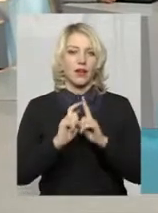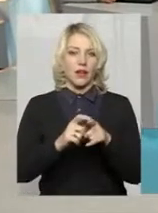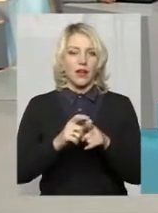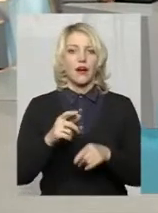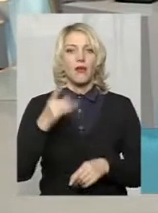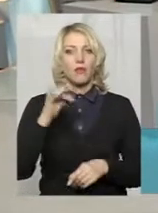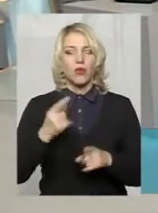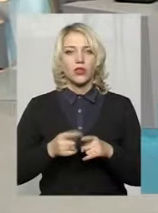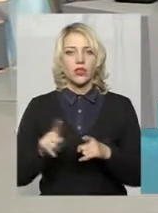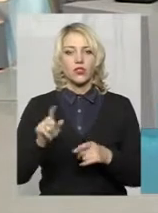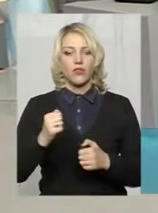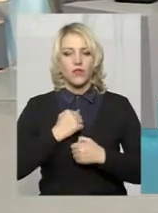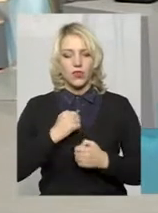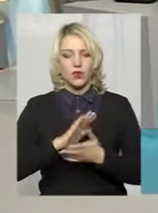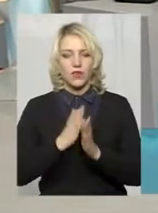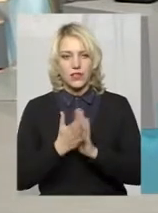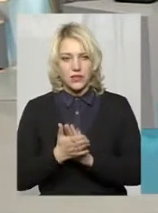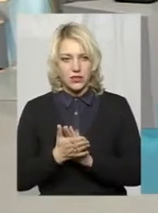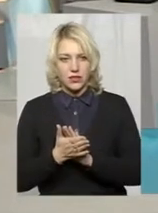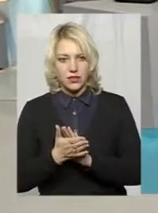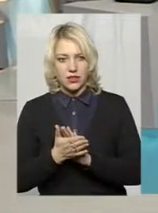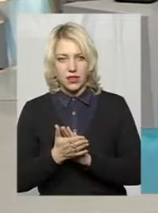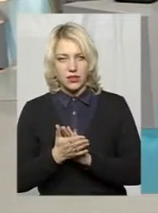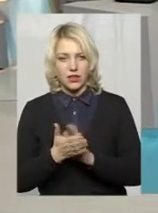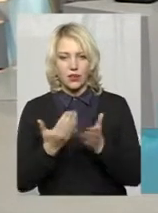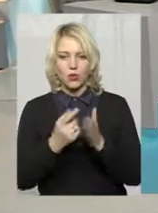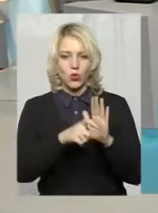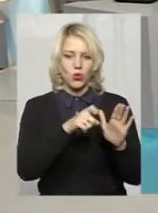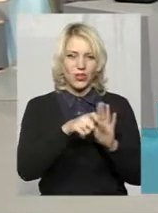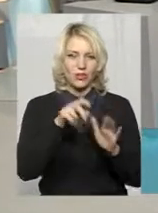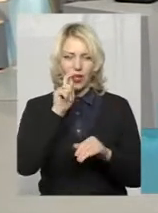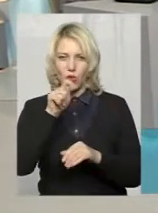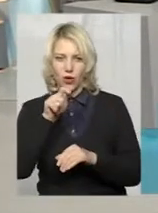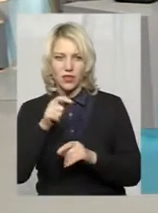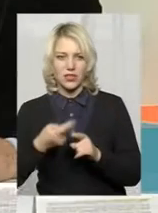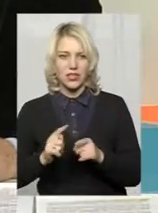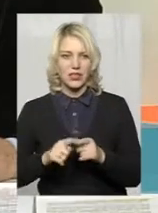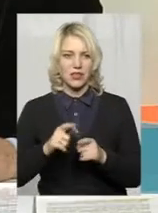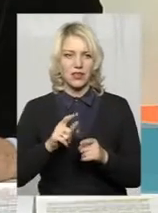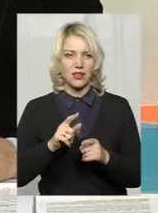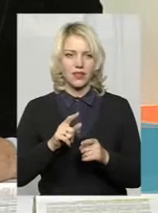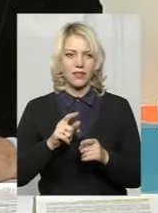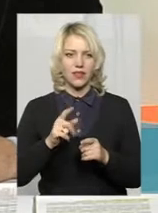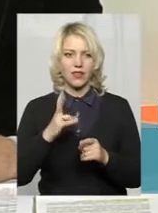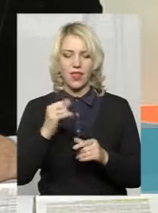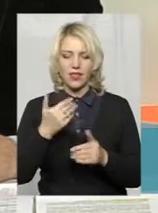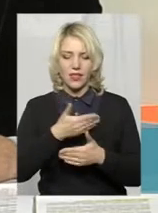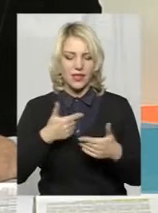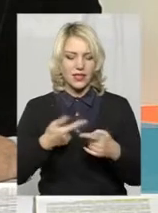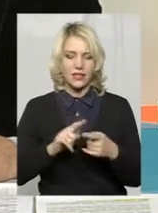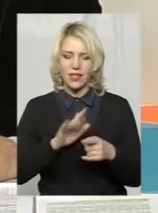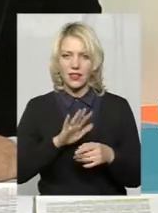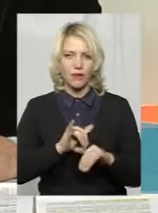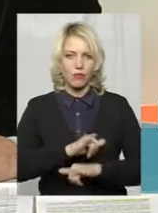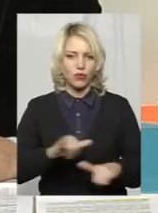стан військової оголошений тільки на якійсь території області Донецької чи Луганської, тоді на нас жодне віччя не поширюється і в нас не змінюється ні